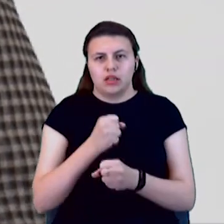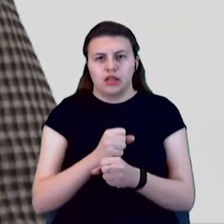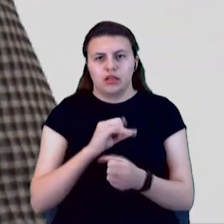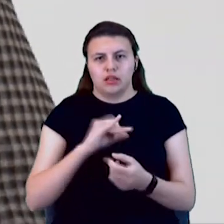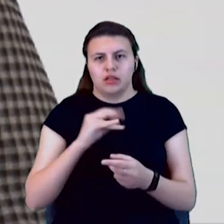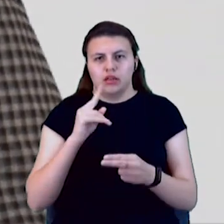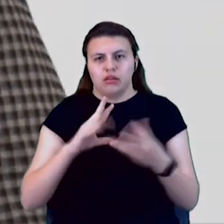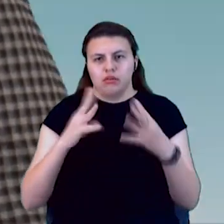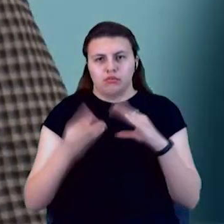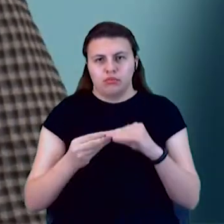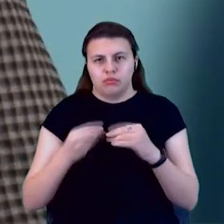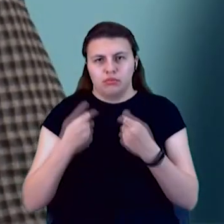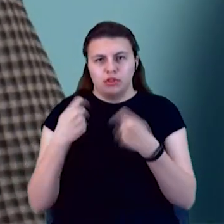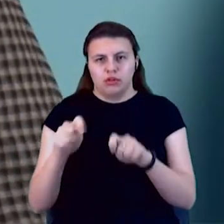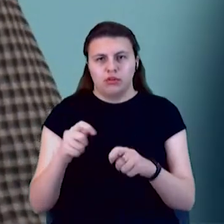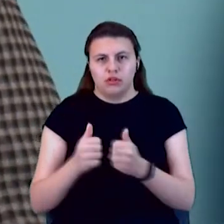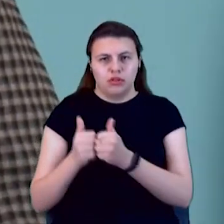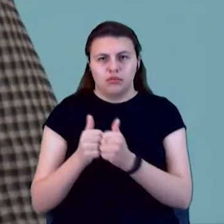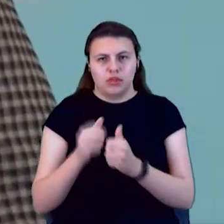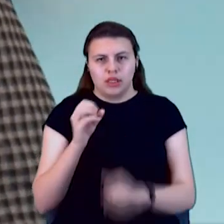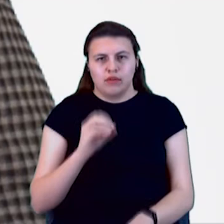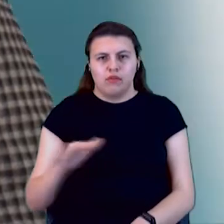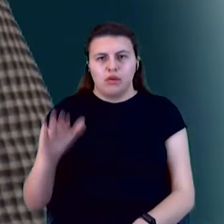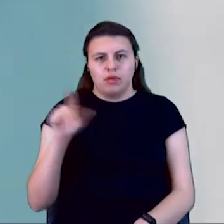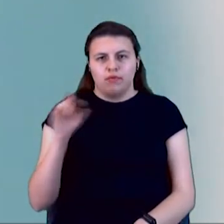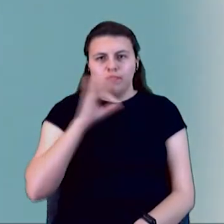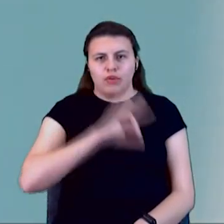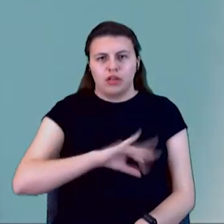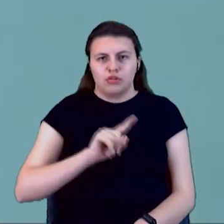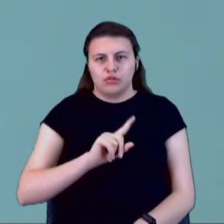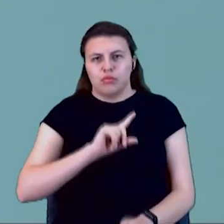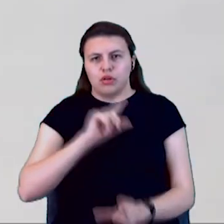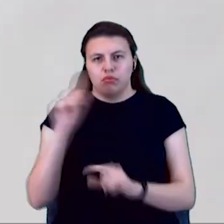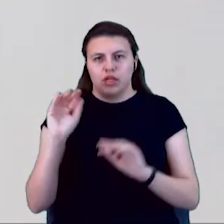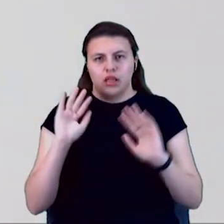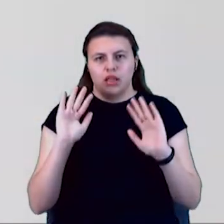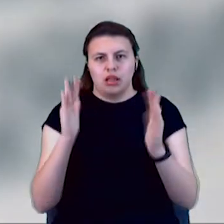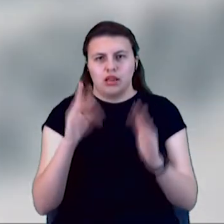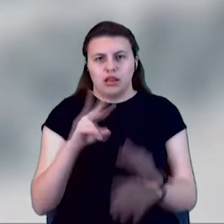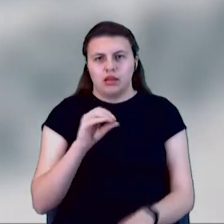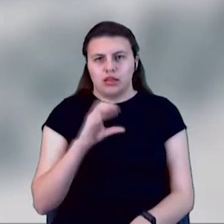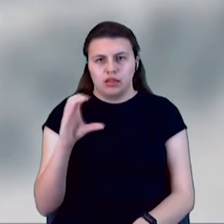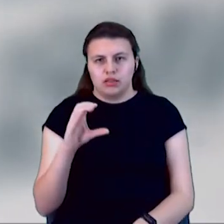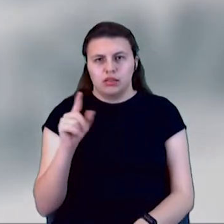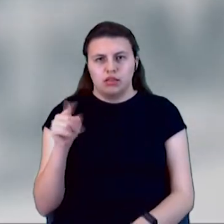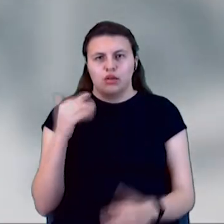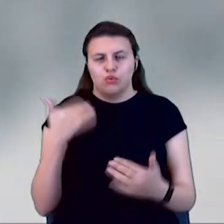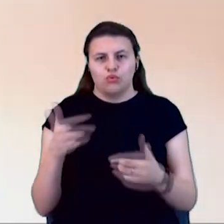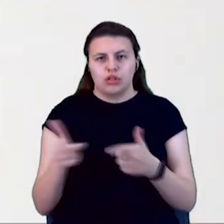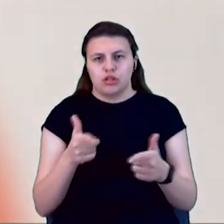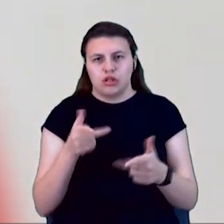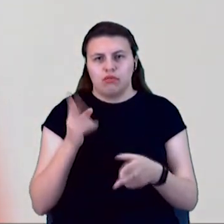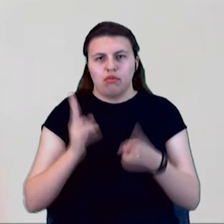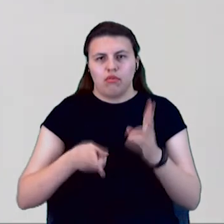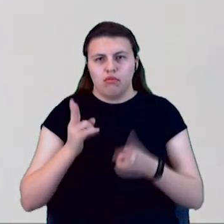знаходяться, наприклад, в нашій в Європейському Союзі, їм вигодні, щоб ми експортували ліс. І вони вже зготували мебель і